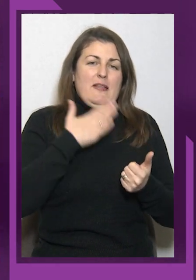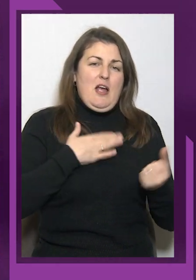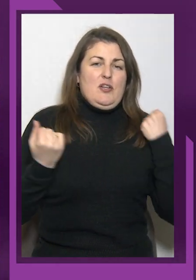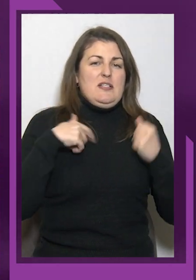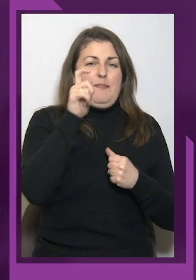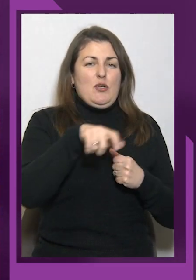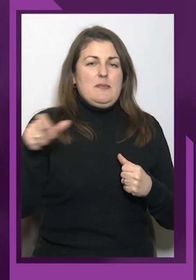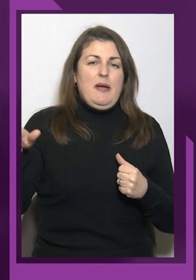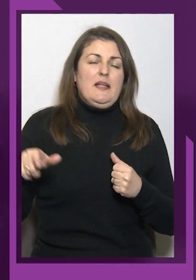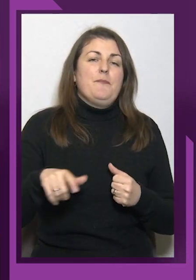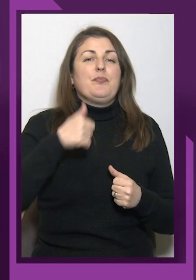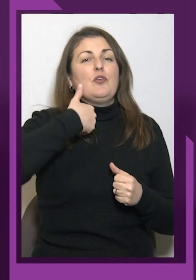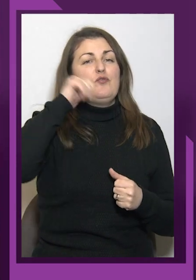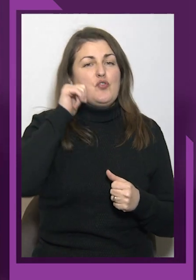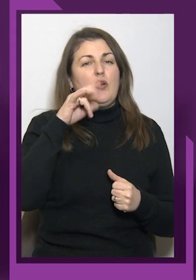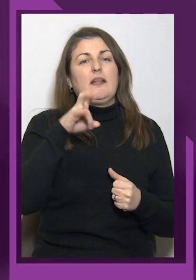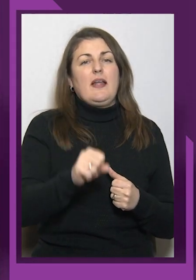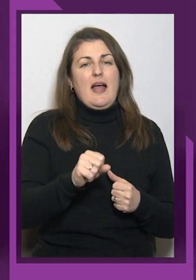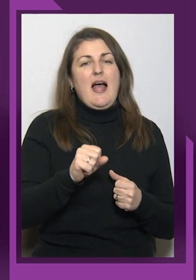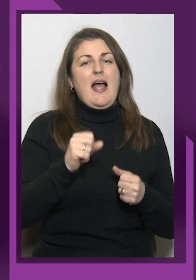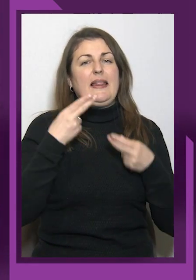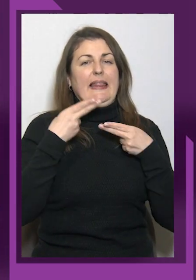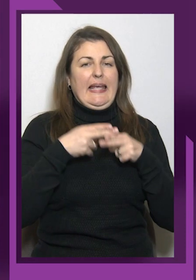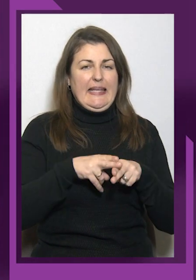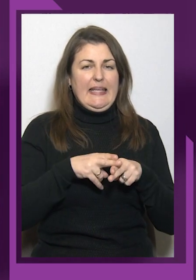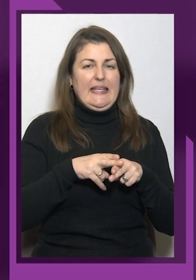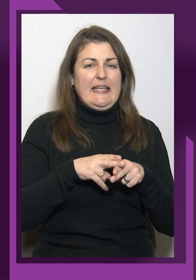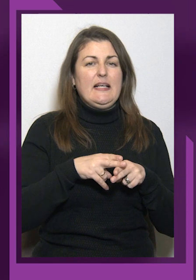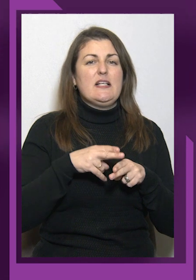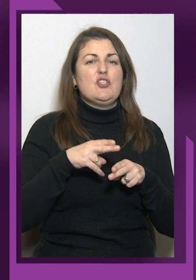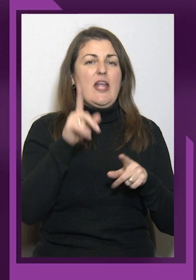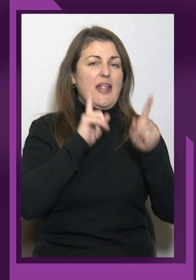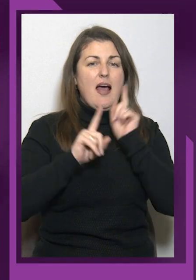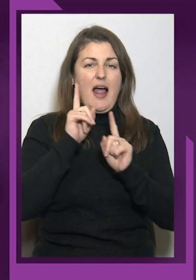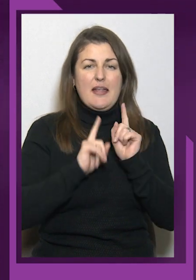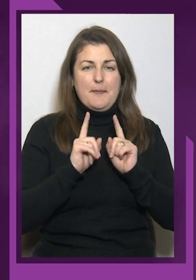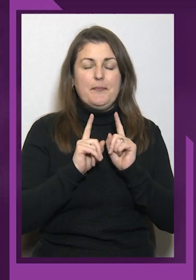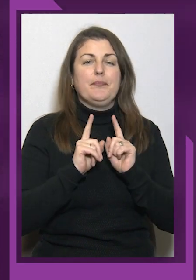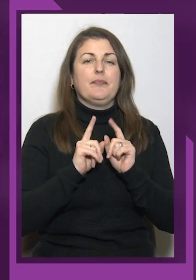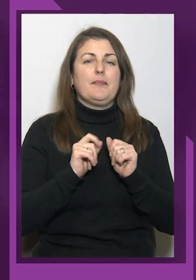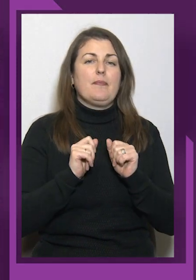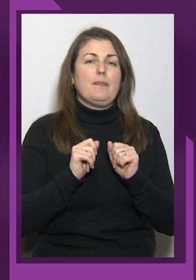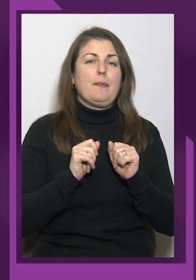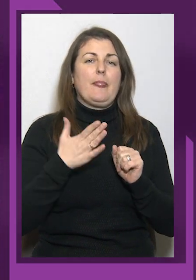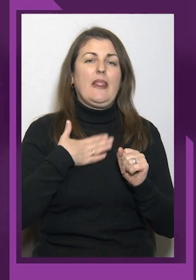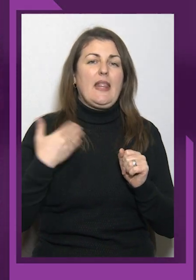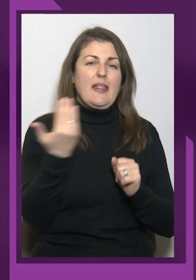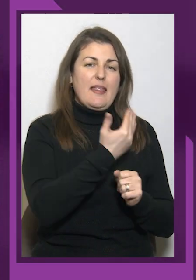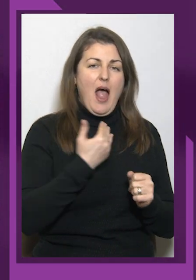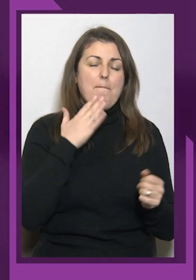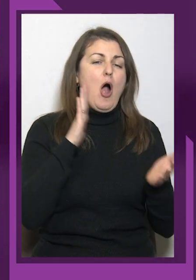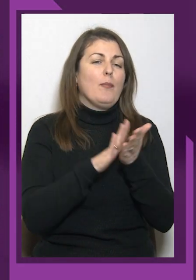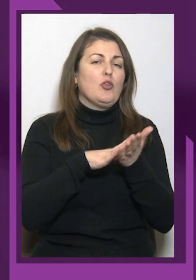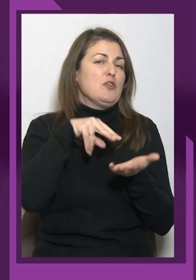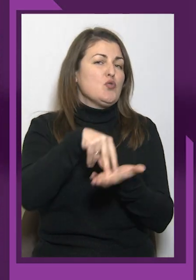спортсменів. Вчора на технічній нараді нам аплодували